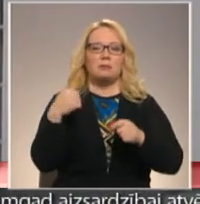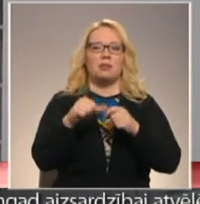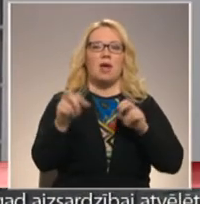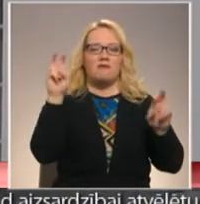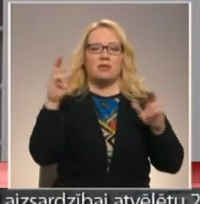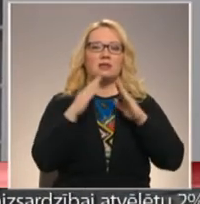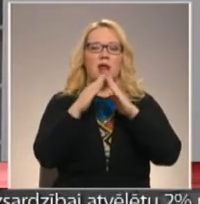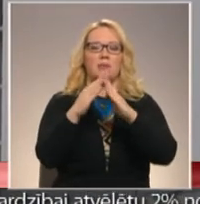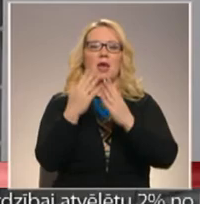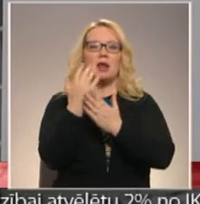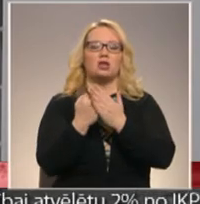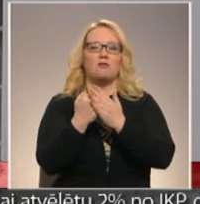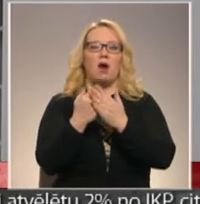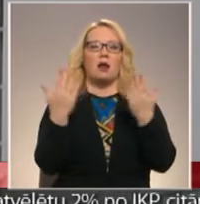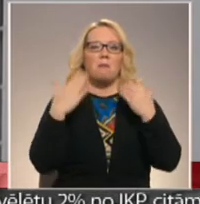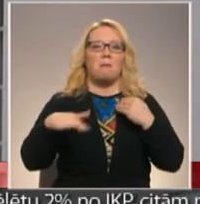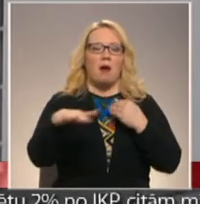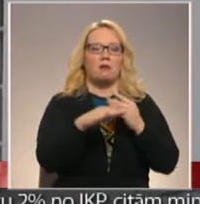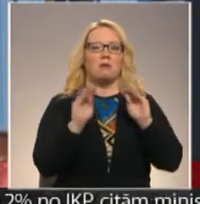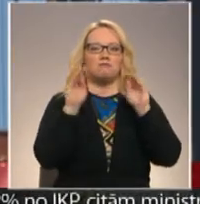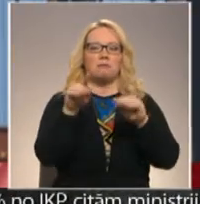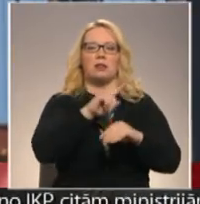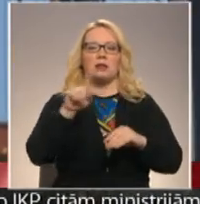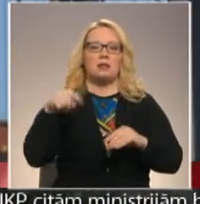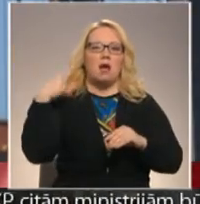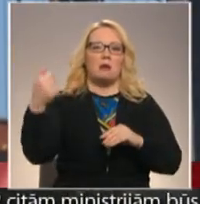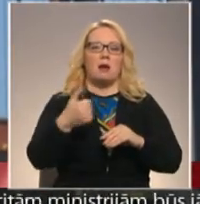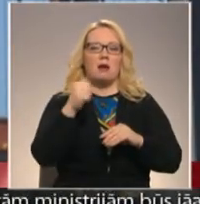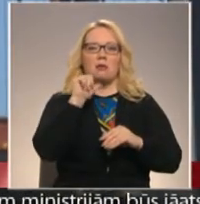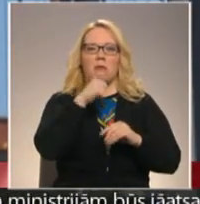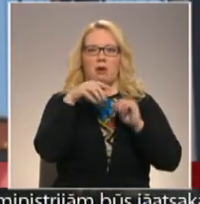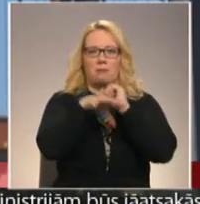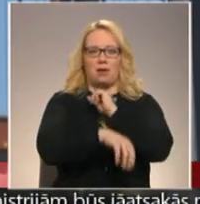termināļu rezervuāru parkā, tikšot uzstādīts līdz nākamā gada maija beigām.